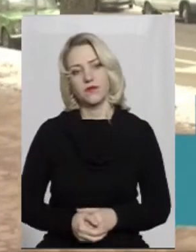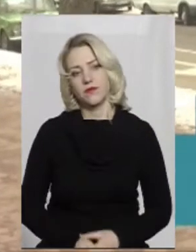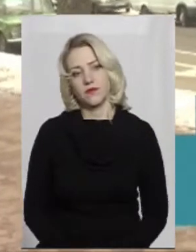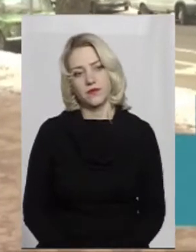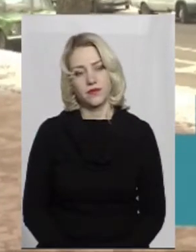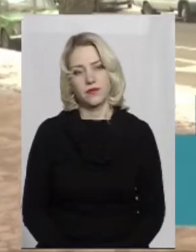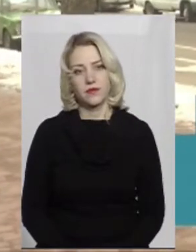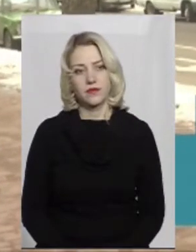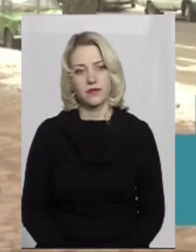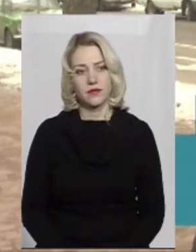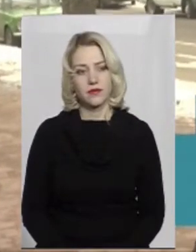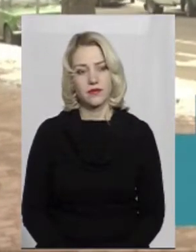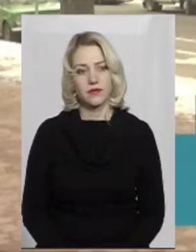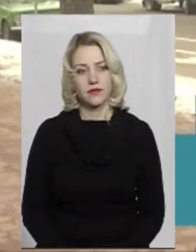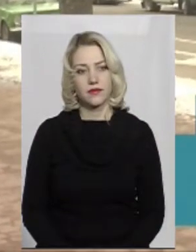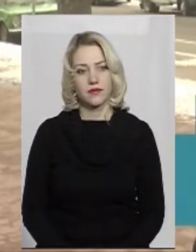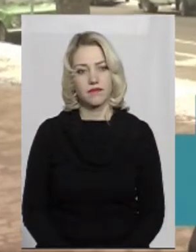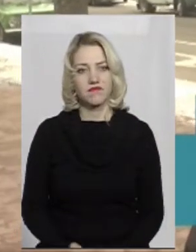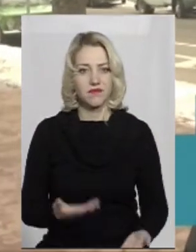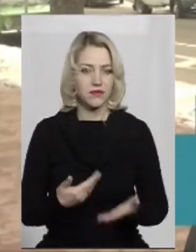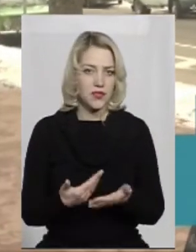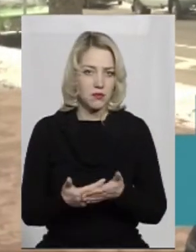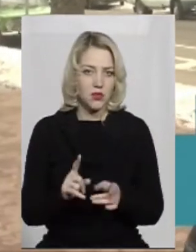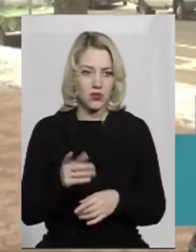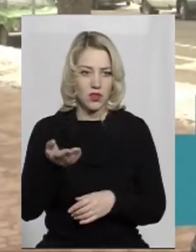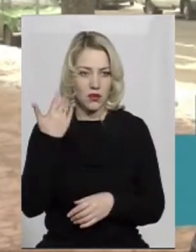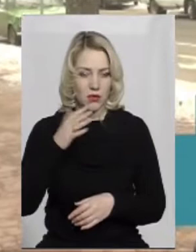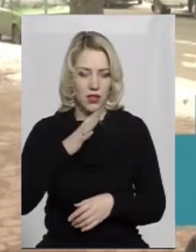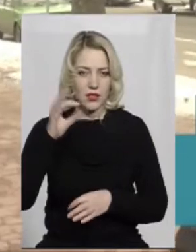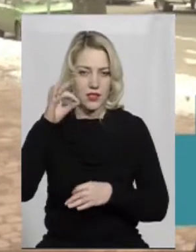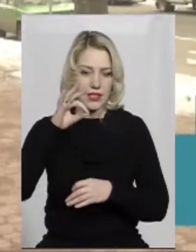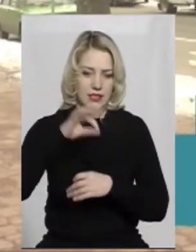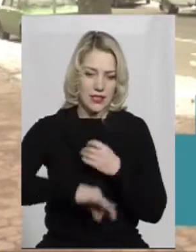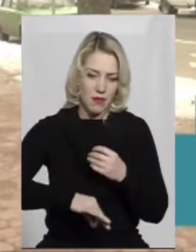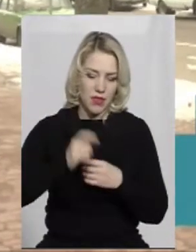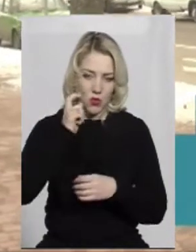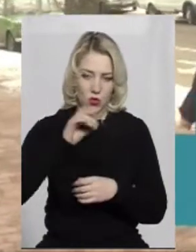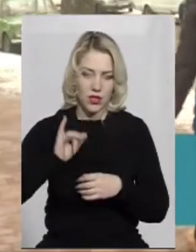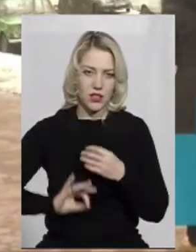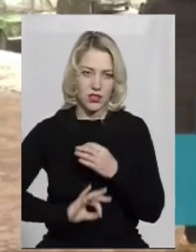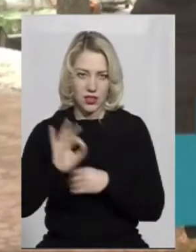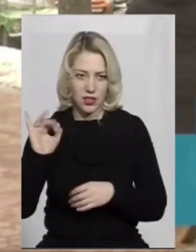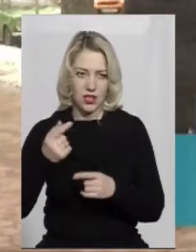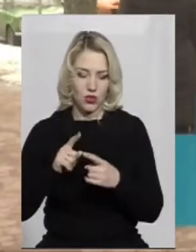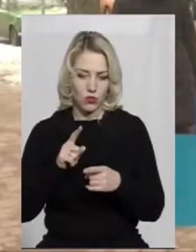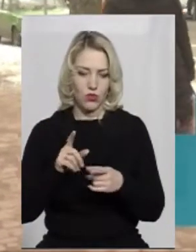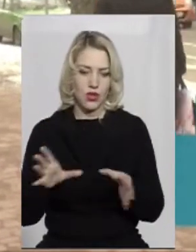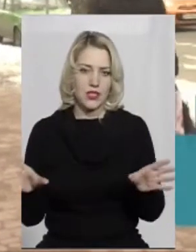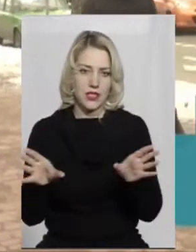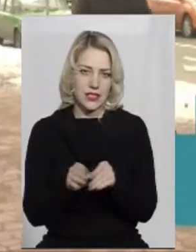десь, тіпи, раніше ж було Западна Україна і Східна, то День Соборності –